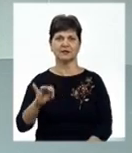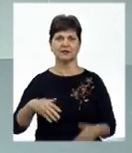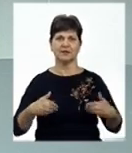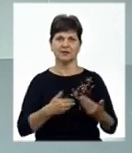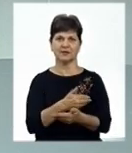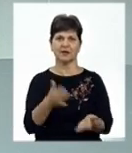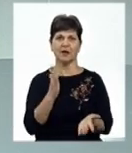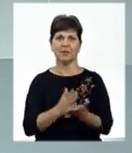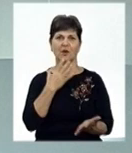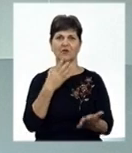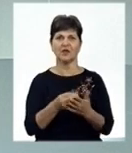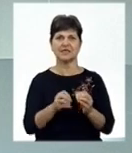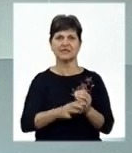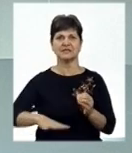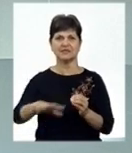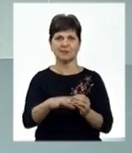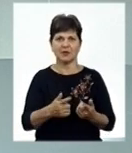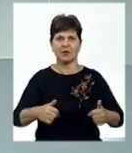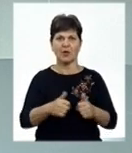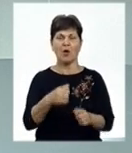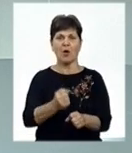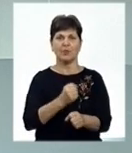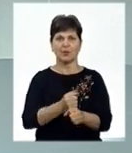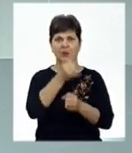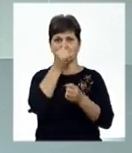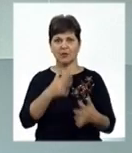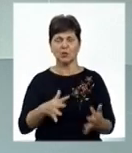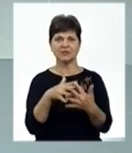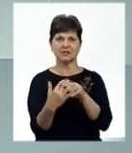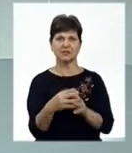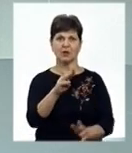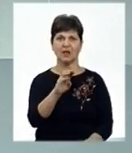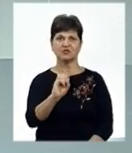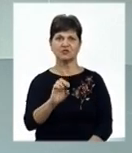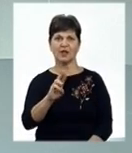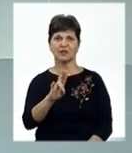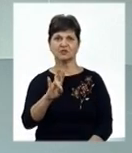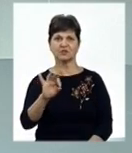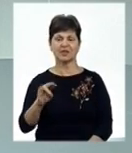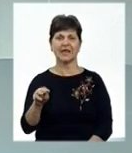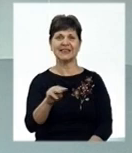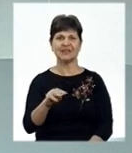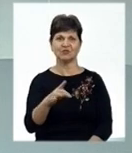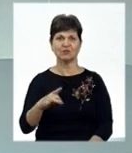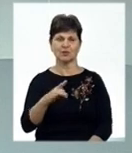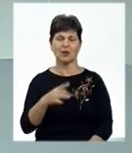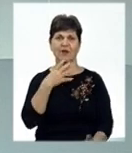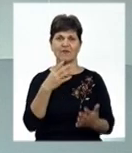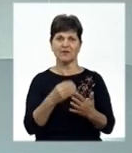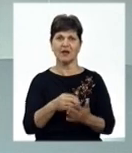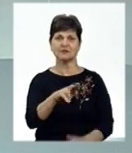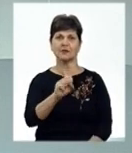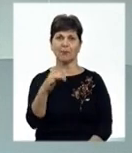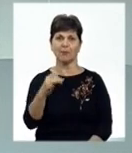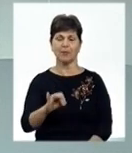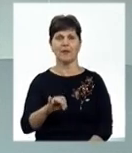Мають власні земельні наділи, обробляти їх не можуть. У селі Шершні Теврівського району власники поїв конфліктує з місцевим